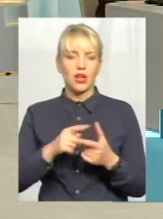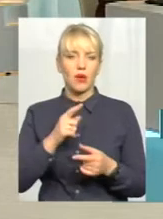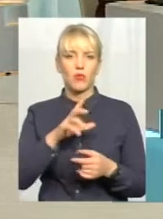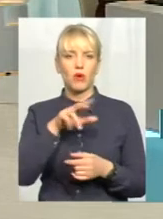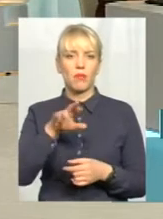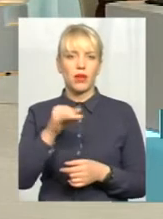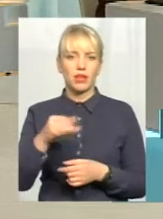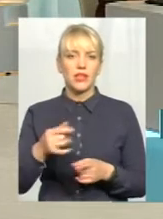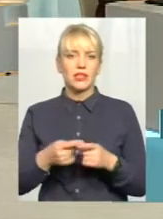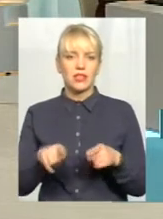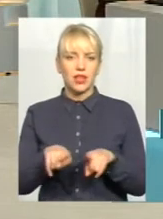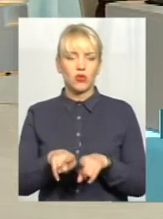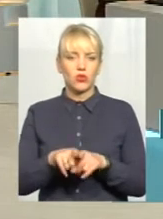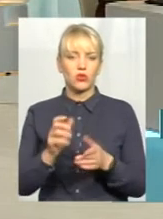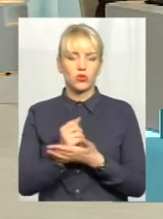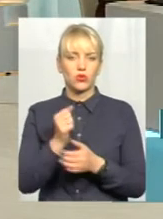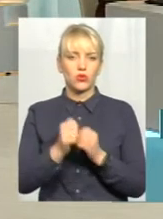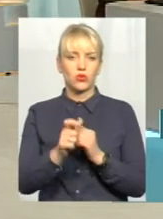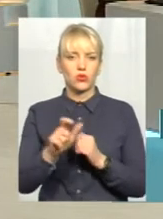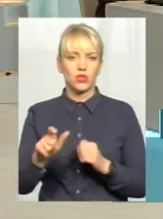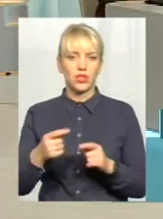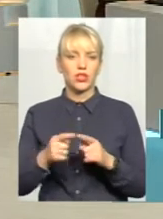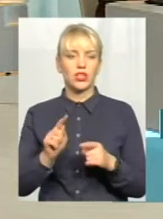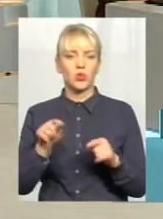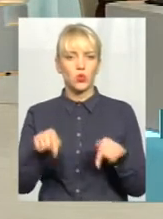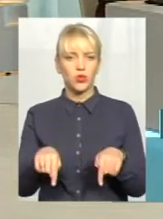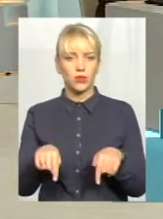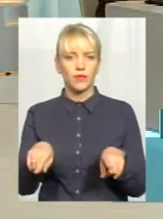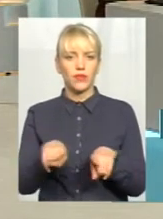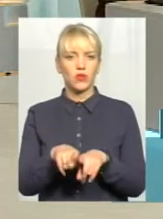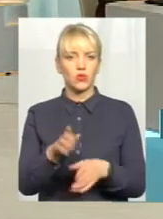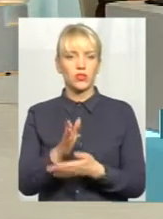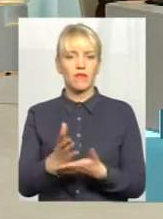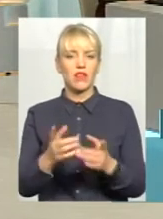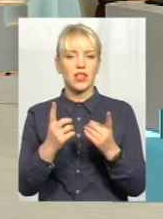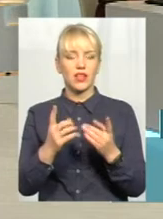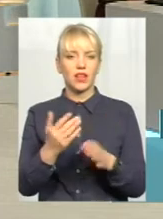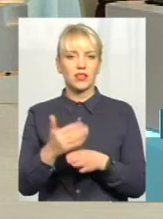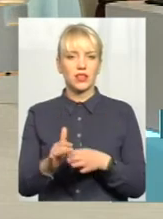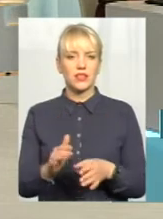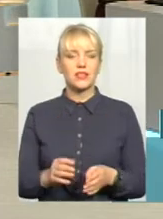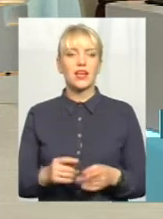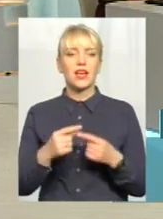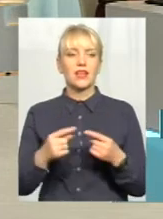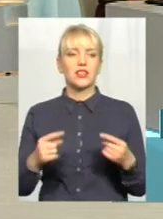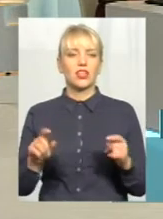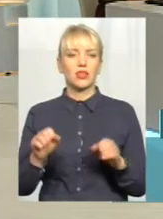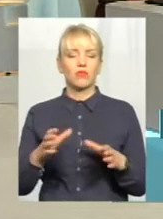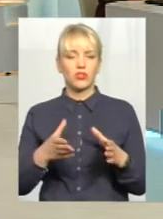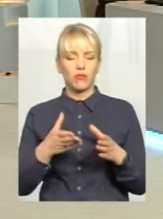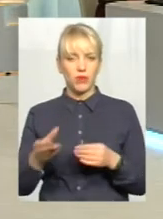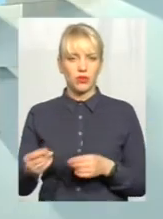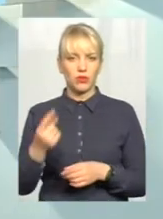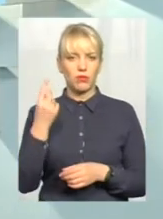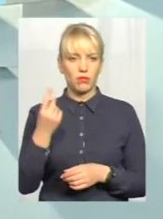паїв. Тому що це ж теж дохід кожної людини. І тут теж є велика кількість речей, на які можна вплинути. По